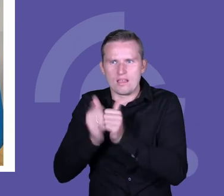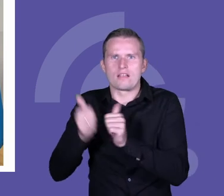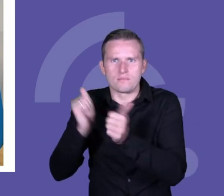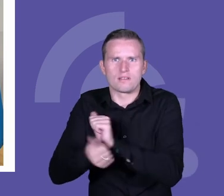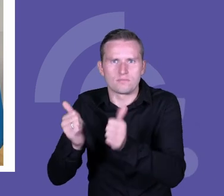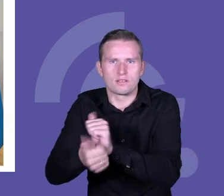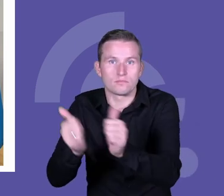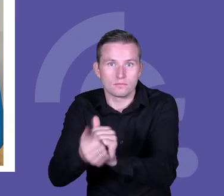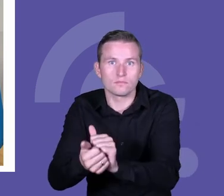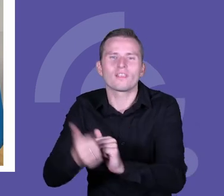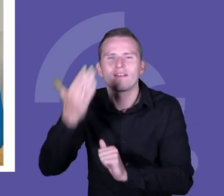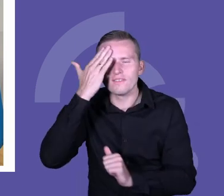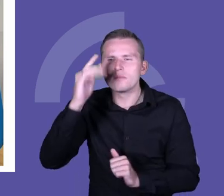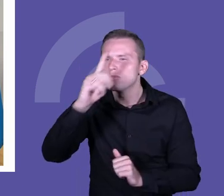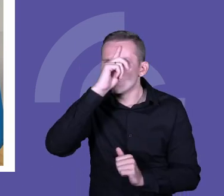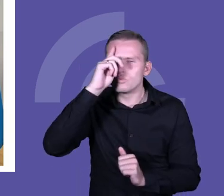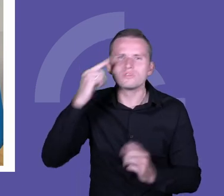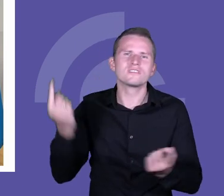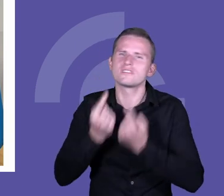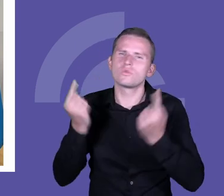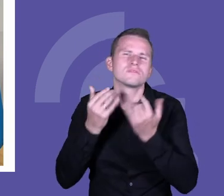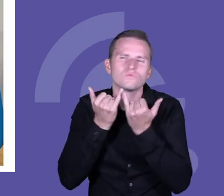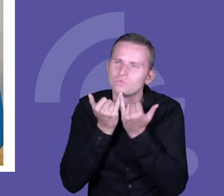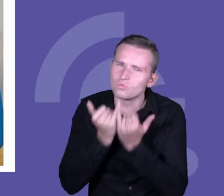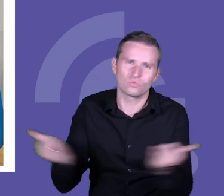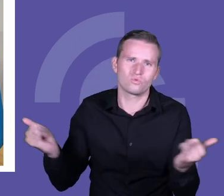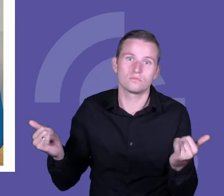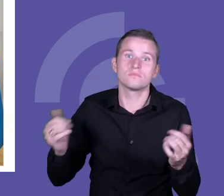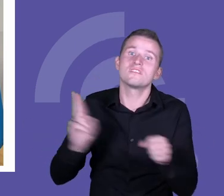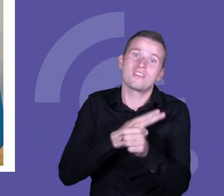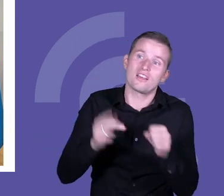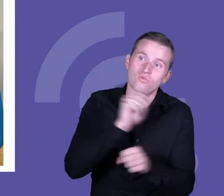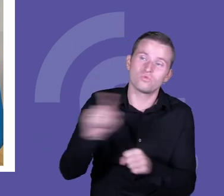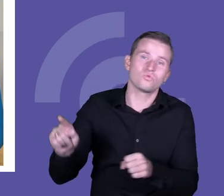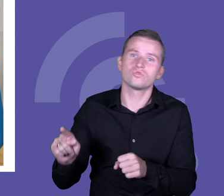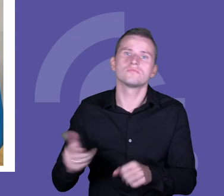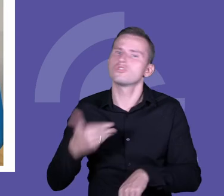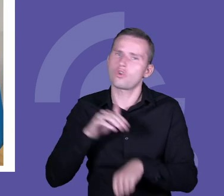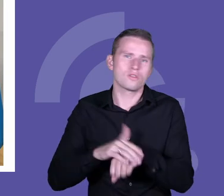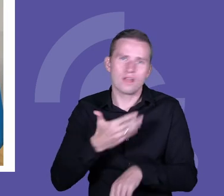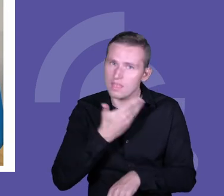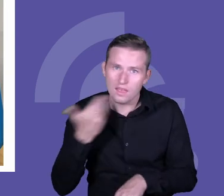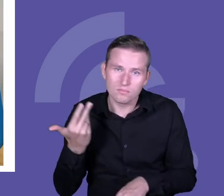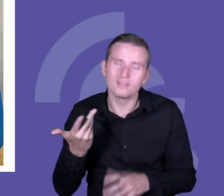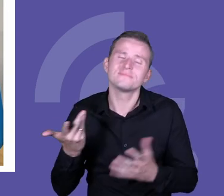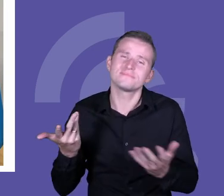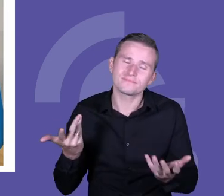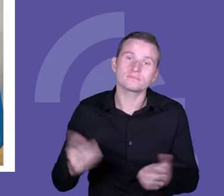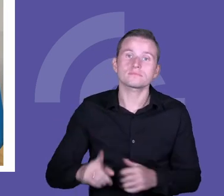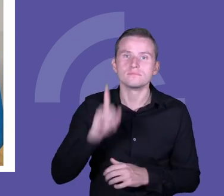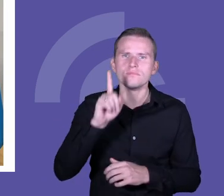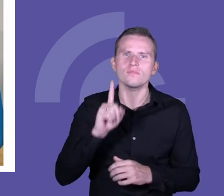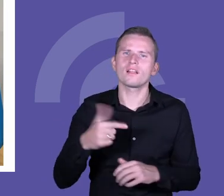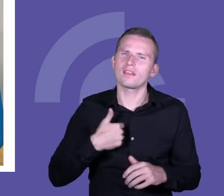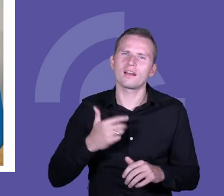w różnym momencie, że będą, niektórzy nie będą godzili się na to, że będzie trudno pociągnąć, ale, że kluczem, już upraszczam bardzo, bardzo